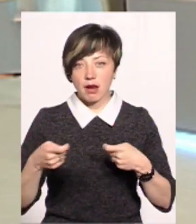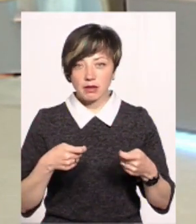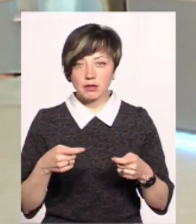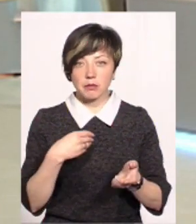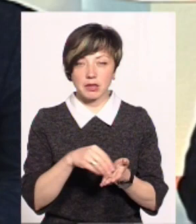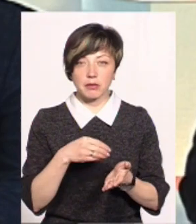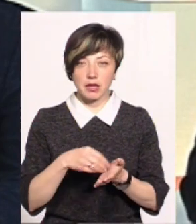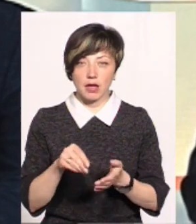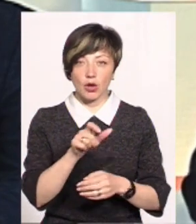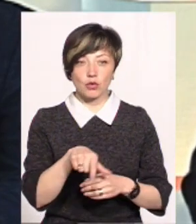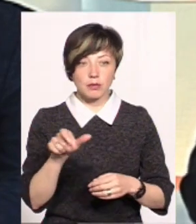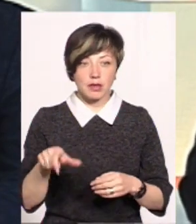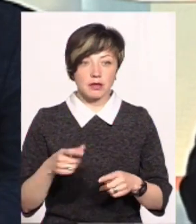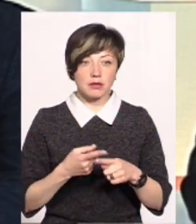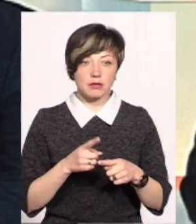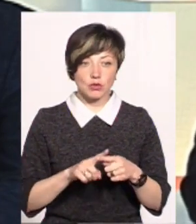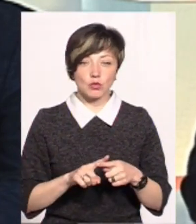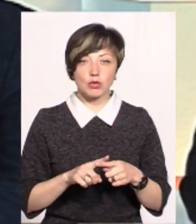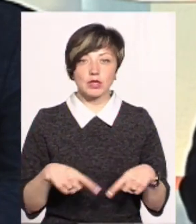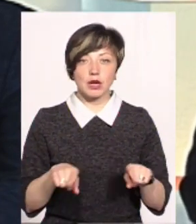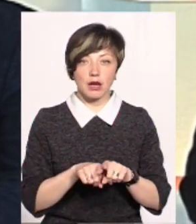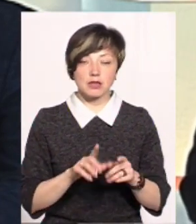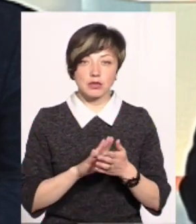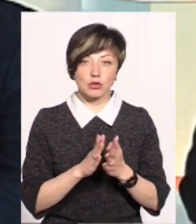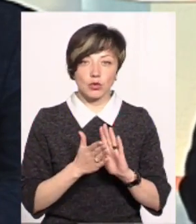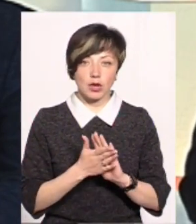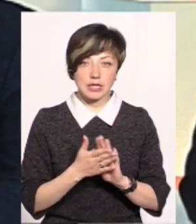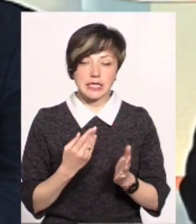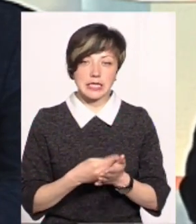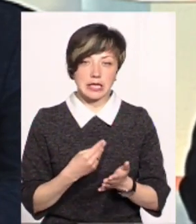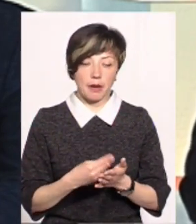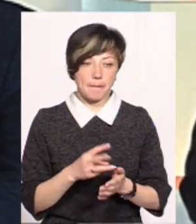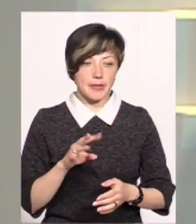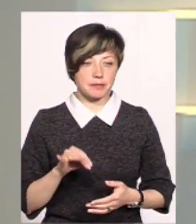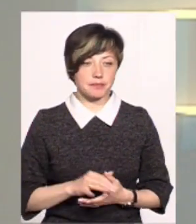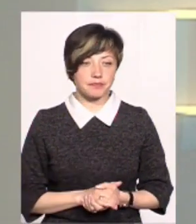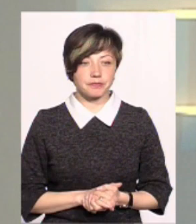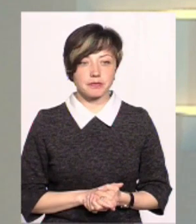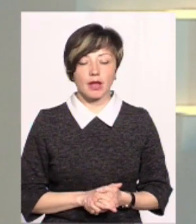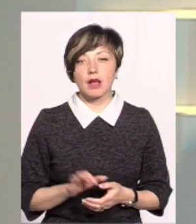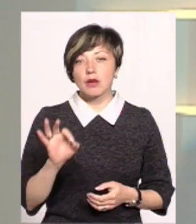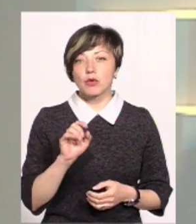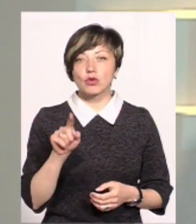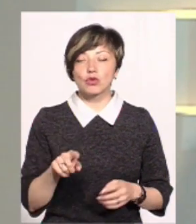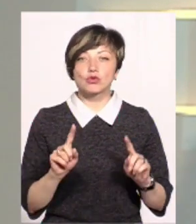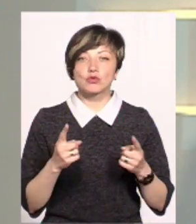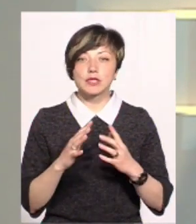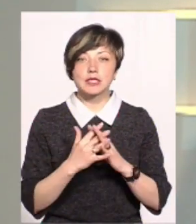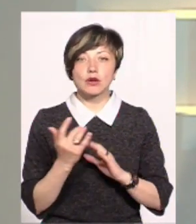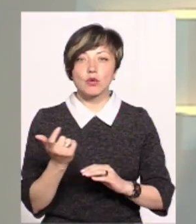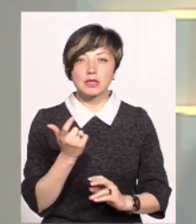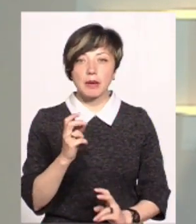придбання людьми. Тому от така ситуація з цінами. Пане Василь, стосовно того, чому